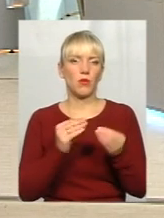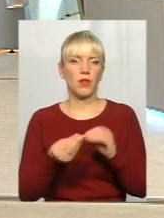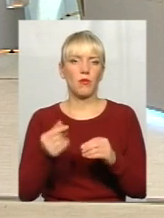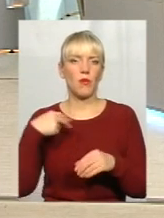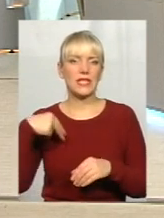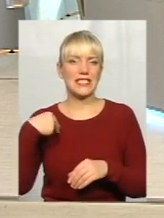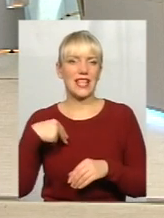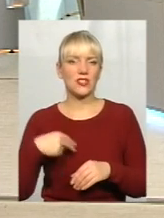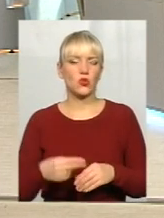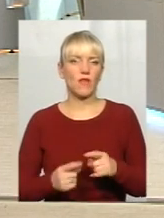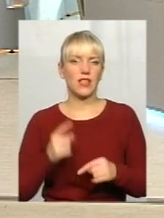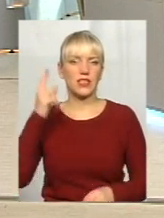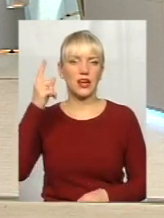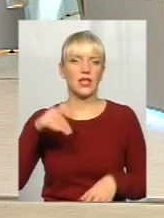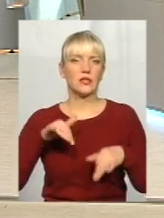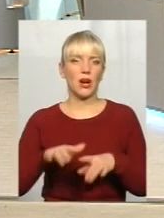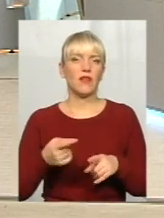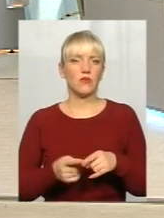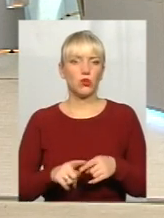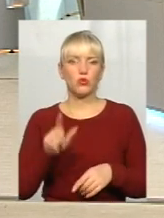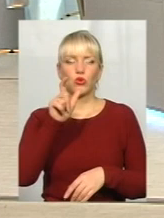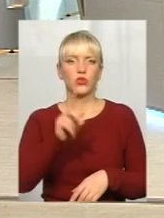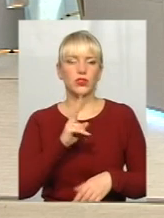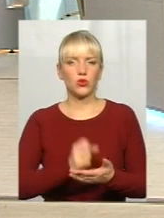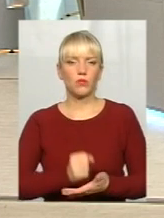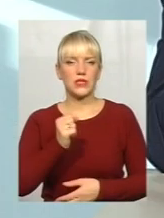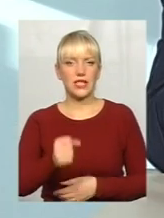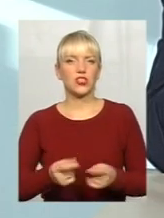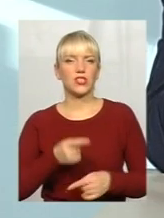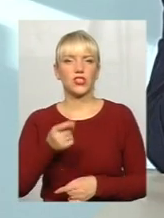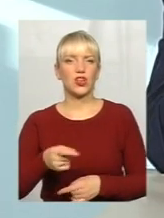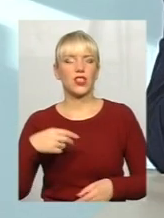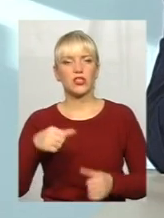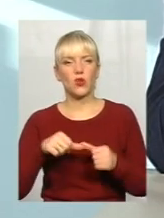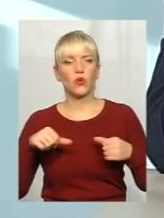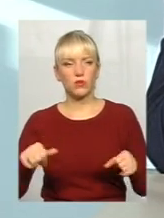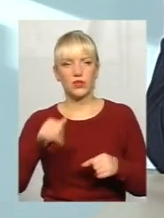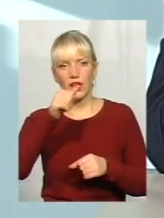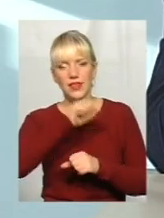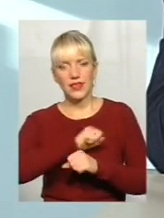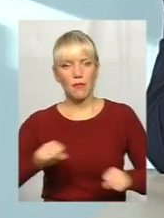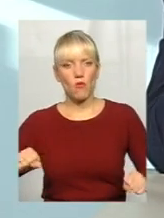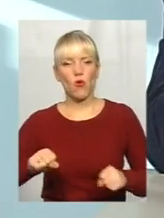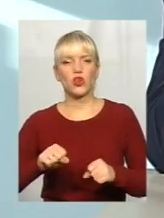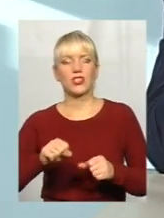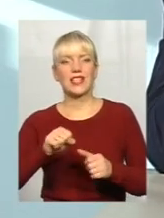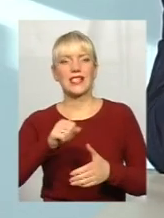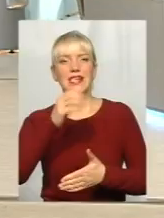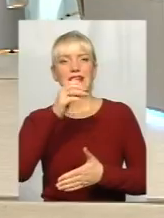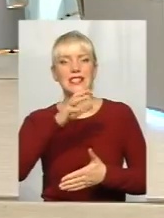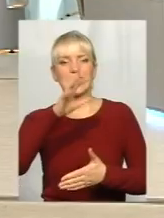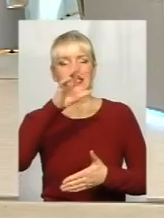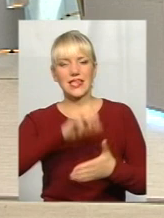вертикалі? Справа в тому, що людина, яка призначена через комісію, її не можна зняти на протязі року. тільки через рік.